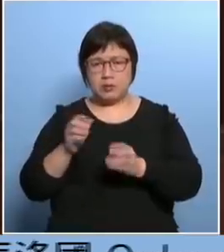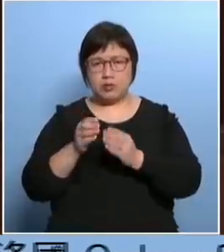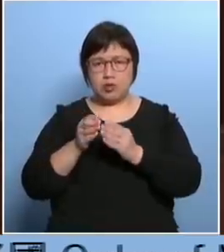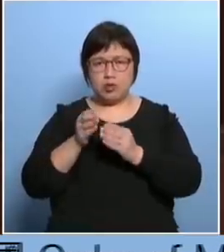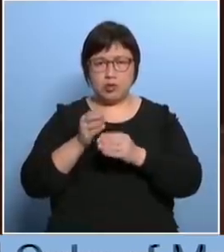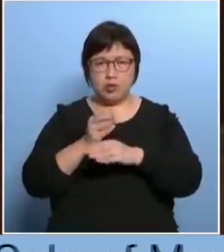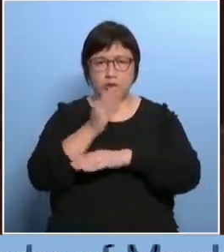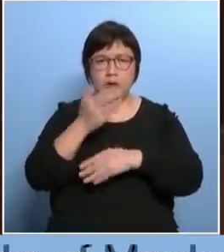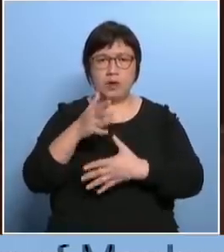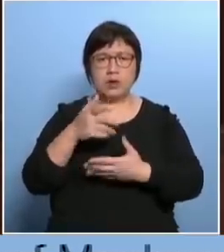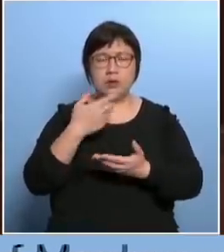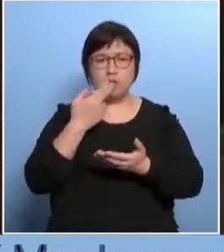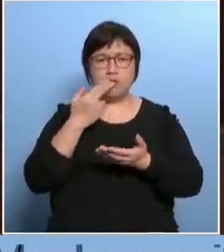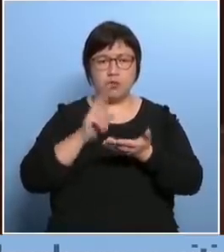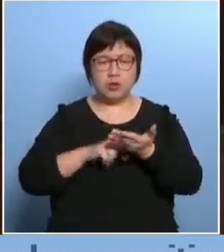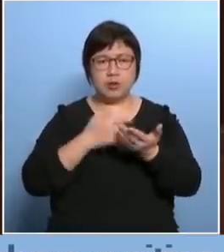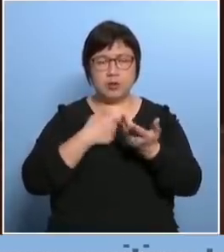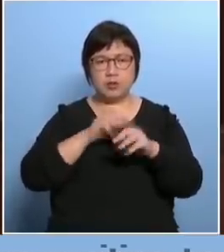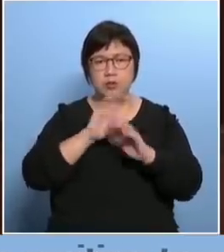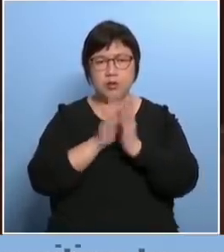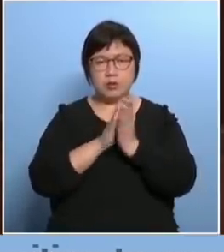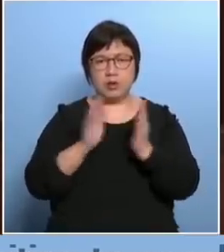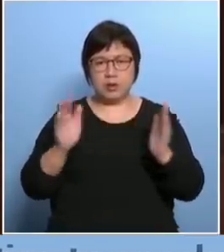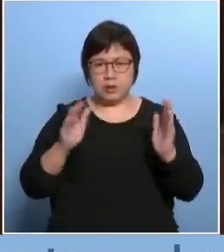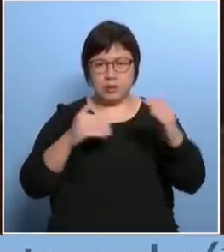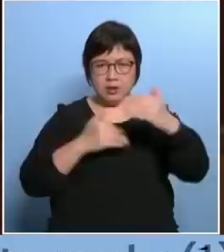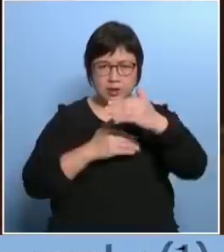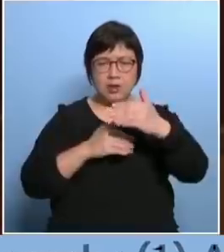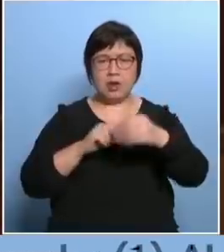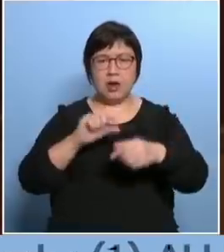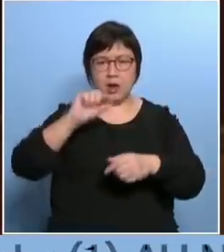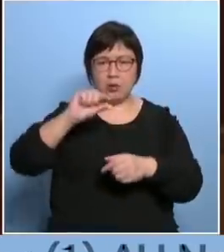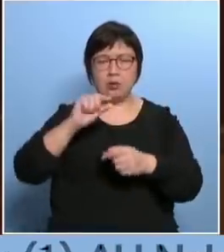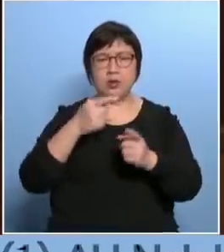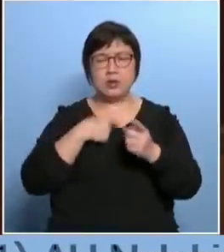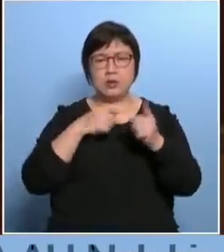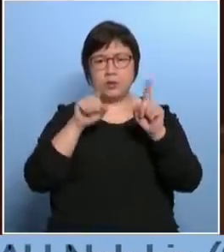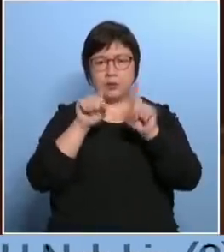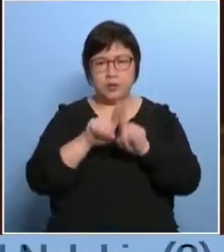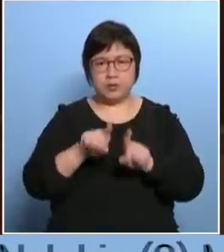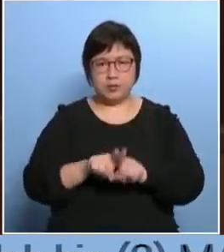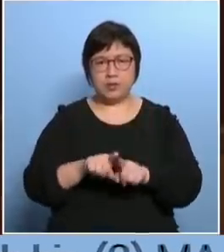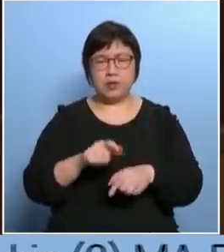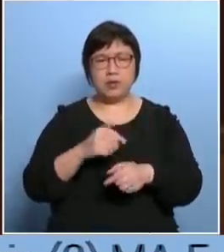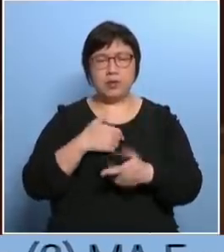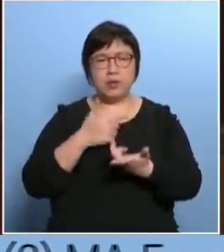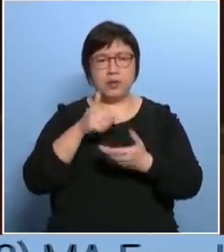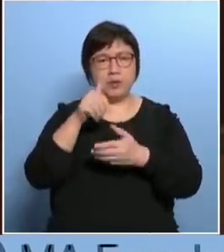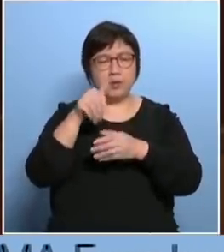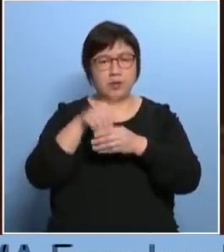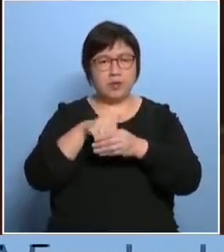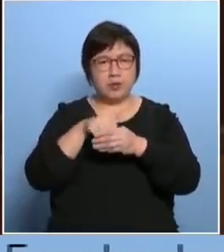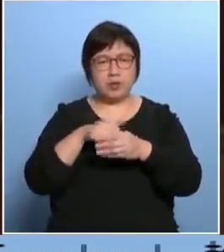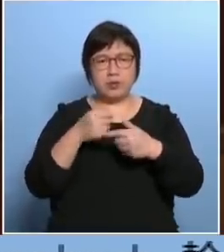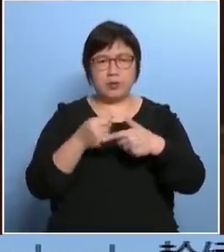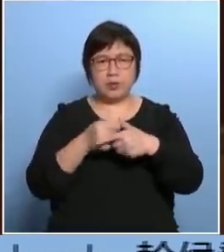章要标准化所有尺寸厚度目的就是要令到这个选举能够公平公